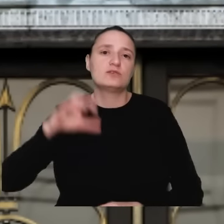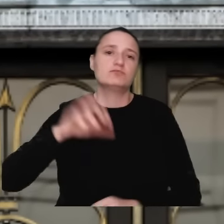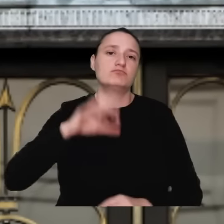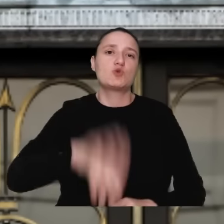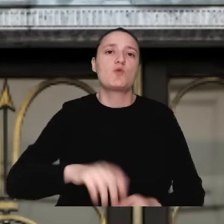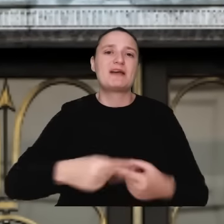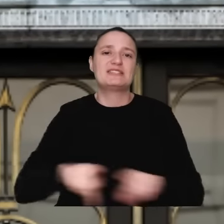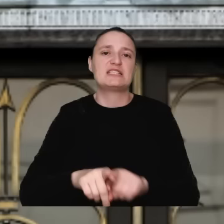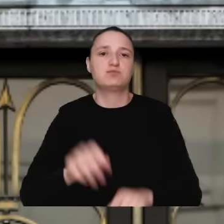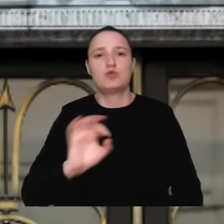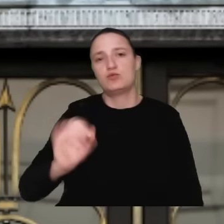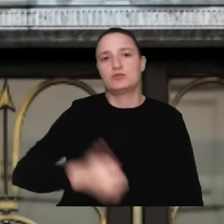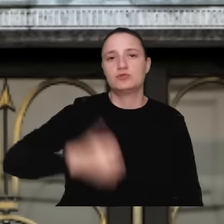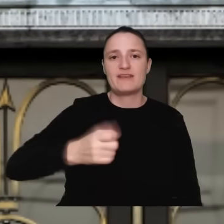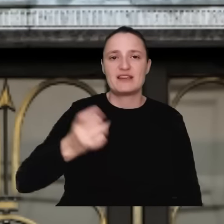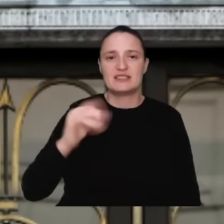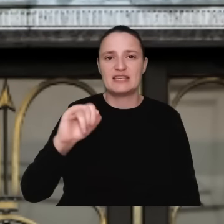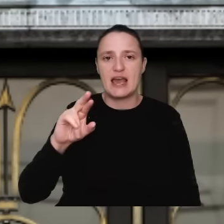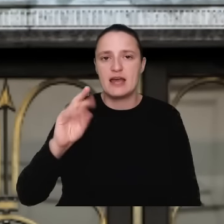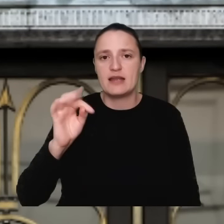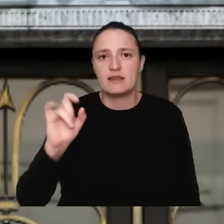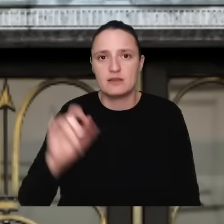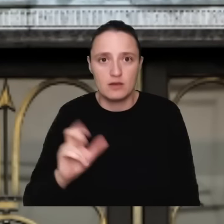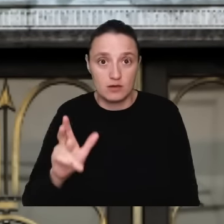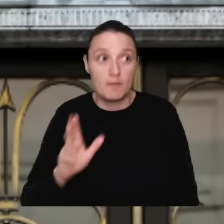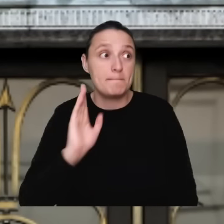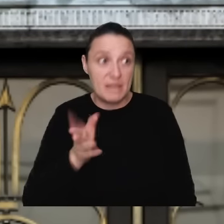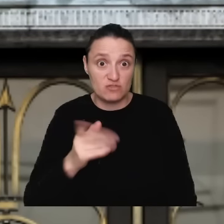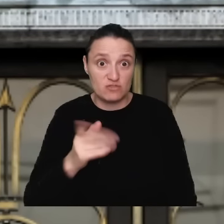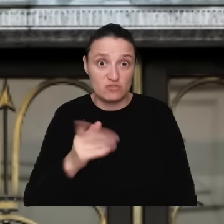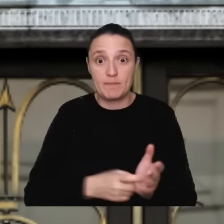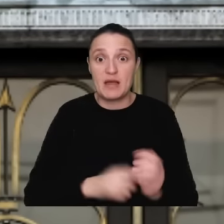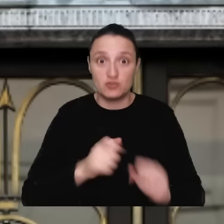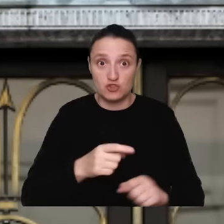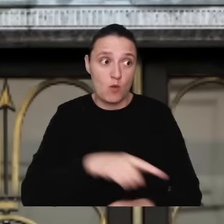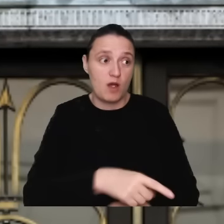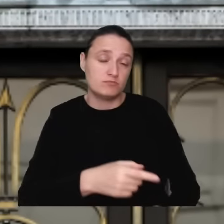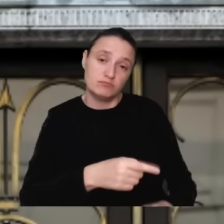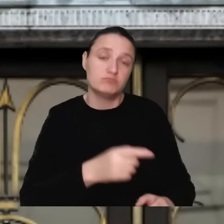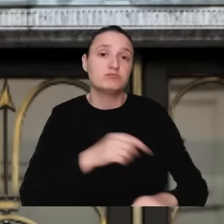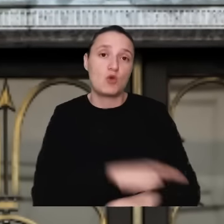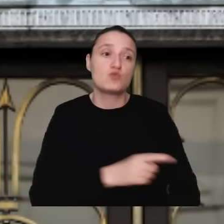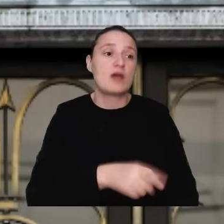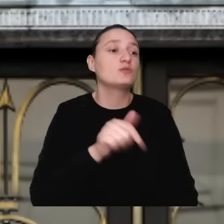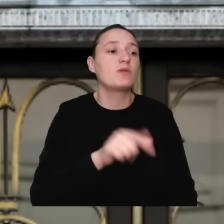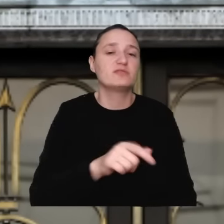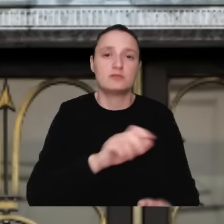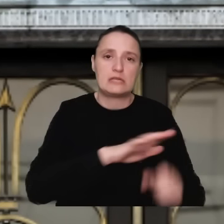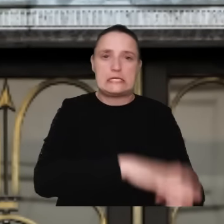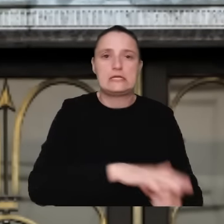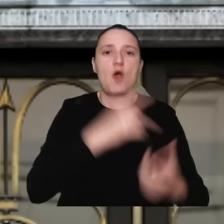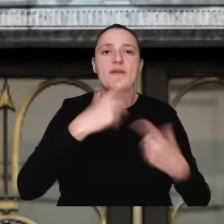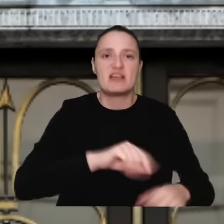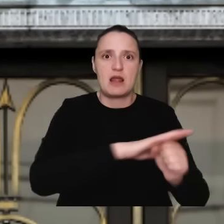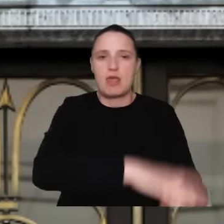w ten sposób na prokuratorach będzie się wymagać konkretnych działań represyjnych wobec obywateli, to jasnym jest, że będziemy się tym